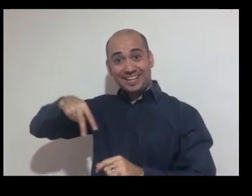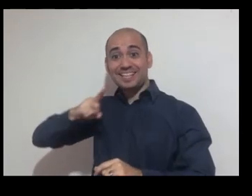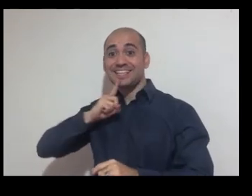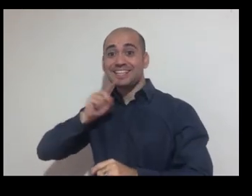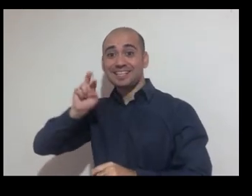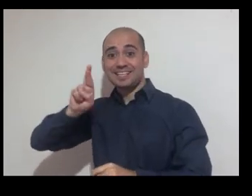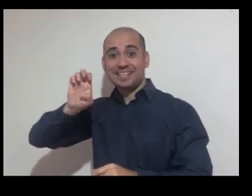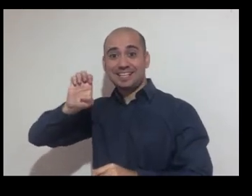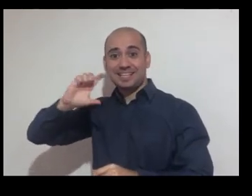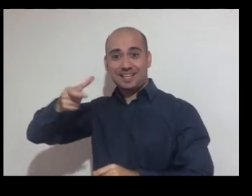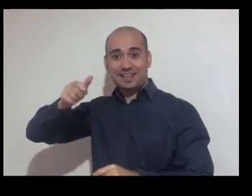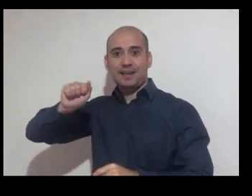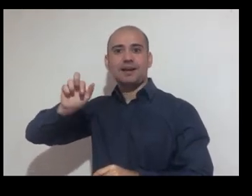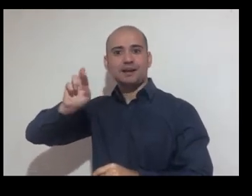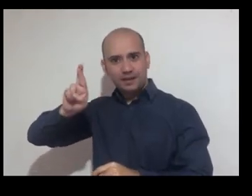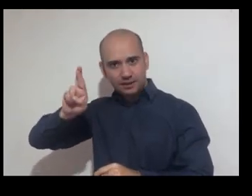yon ekzamp